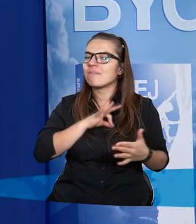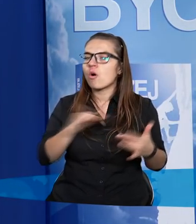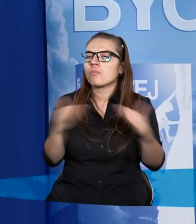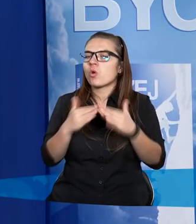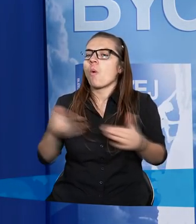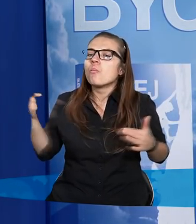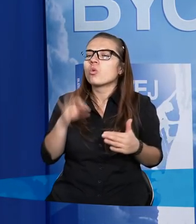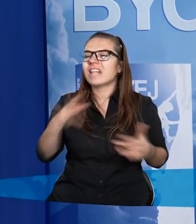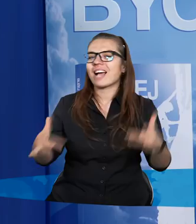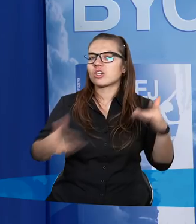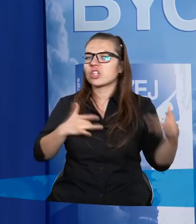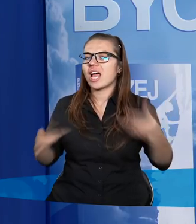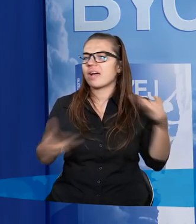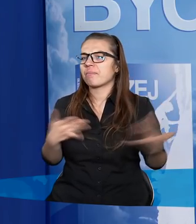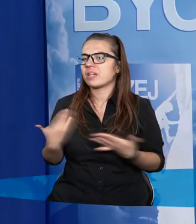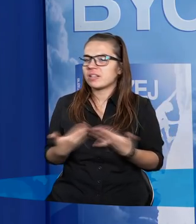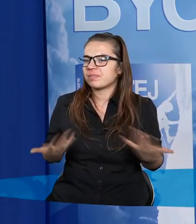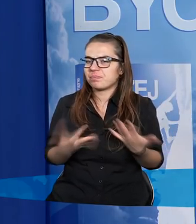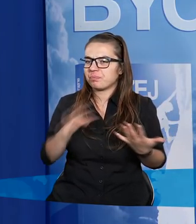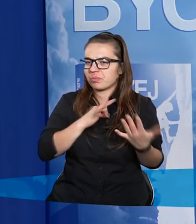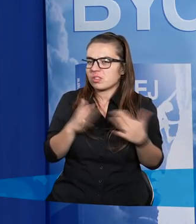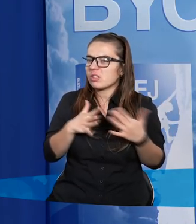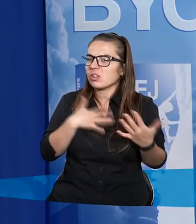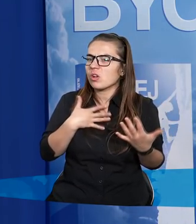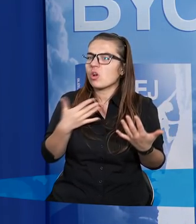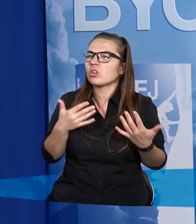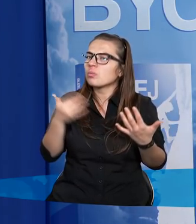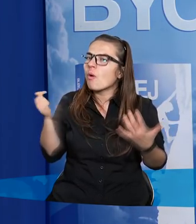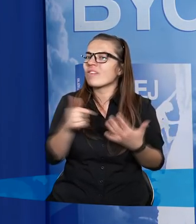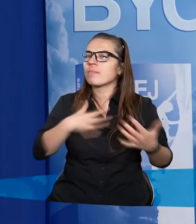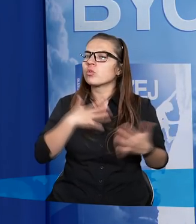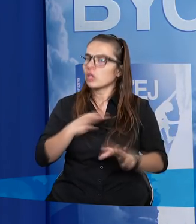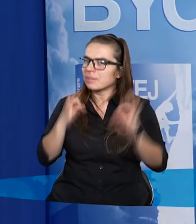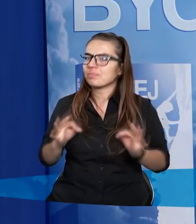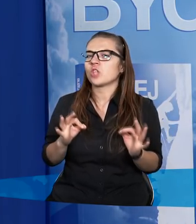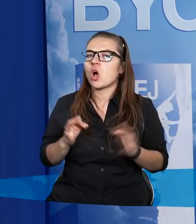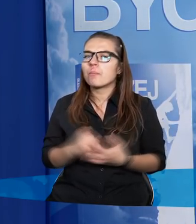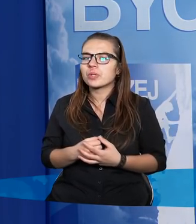muszę tak cierpieć w miejscu, gdzie powinienem tak naprawdę czuć się najlepiej?